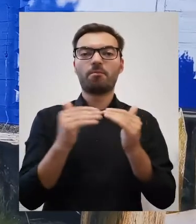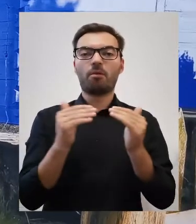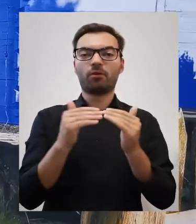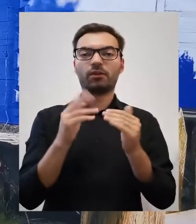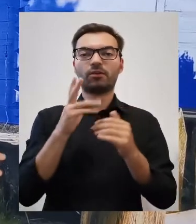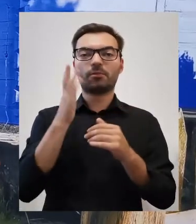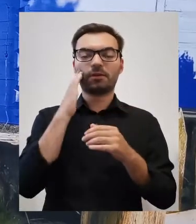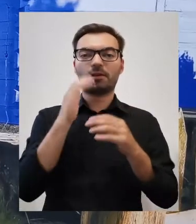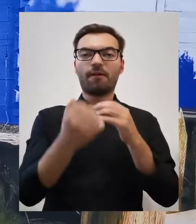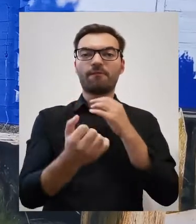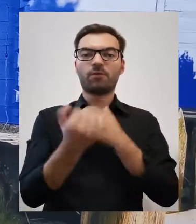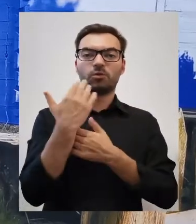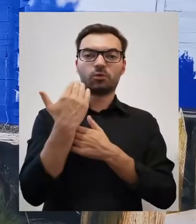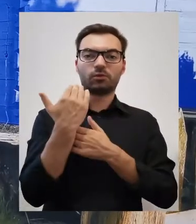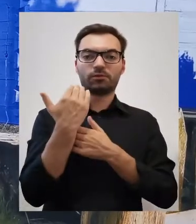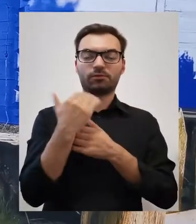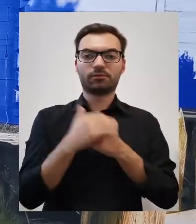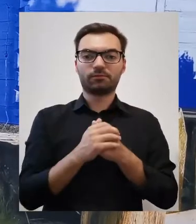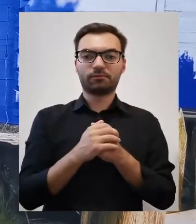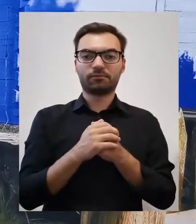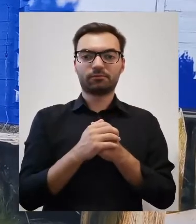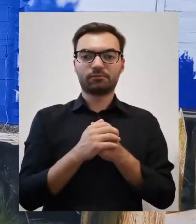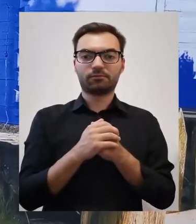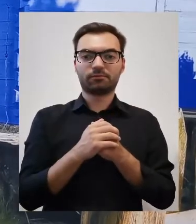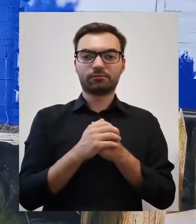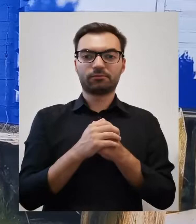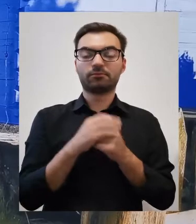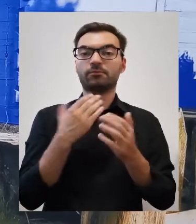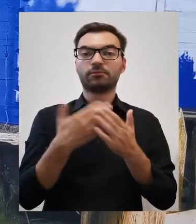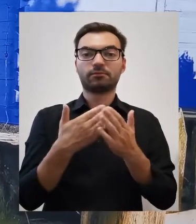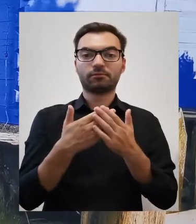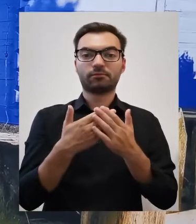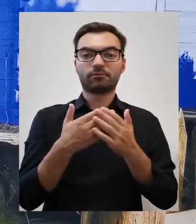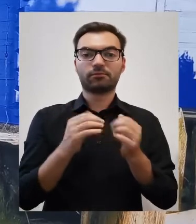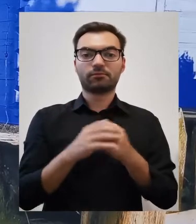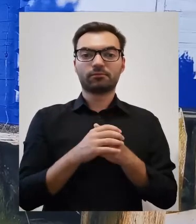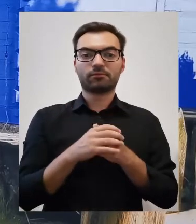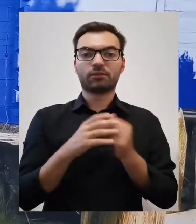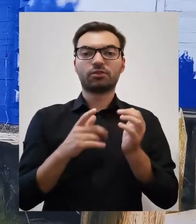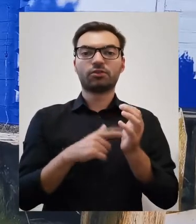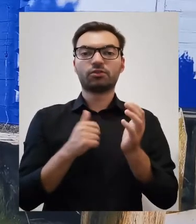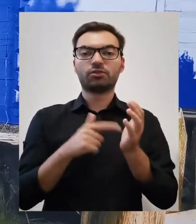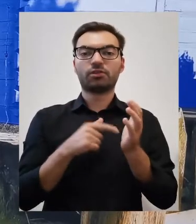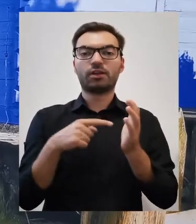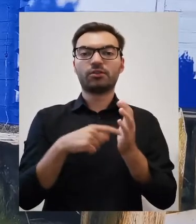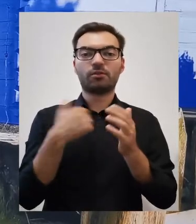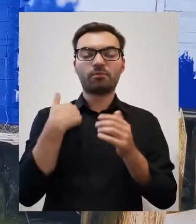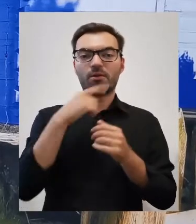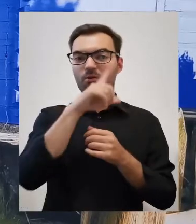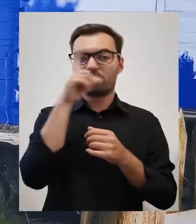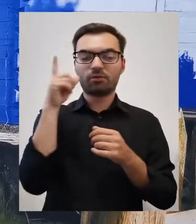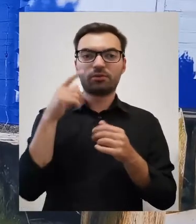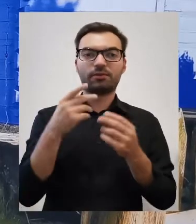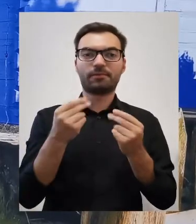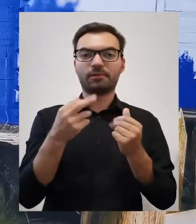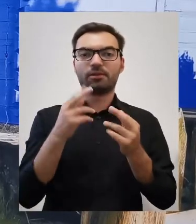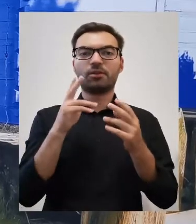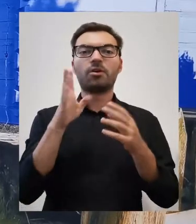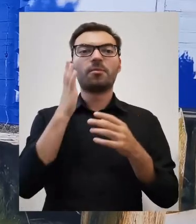którzy mieszkali na wschód od ich terenów, bo zwykle byli to ludzie